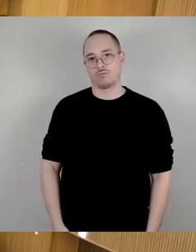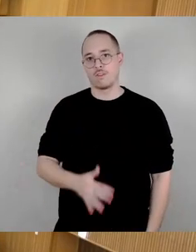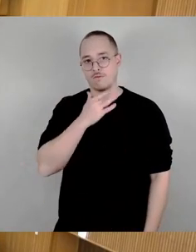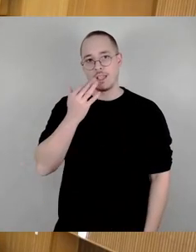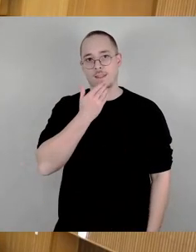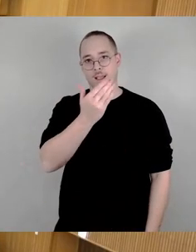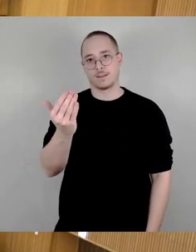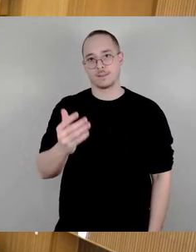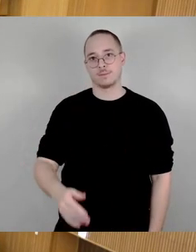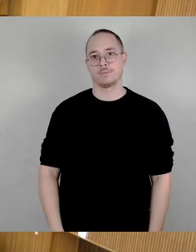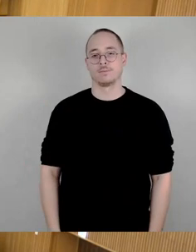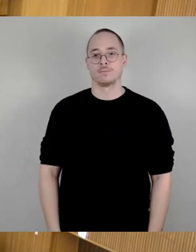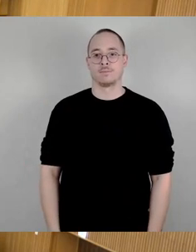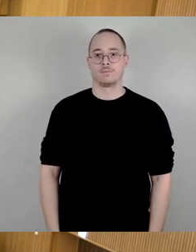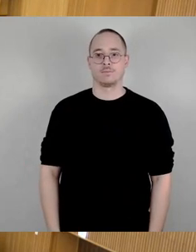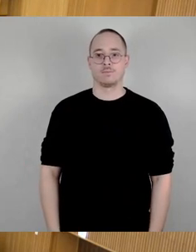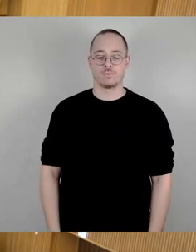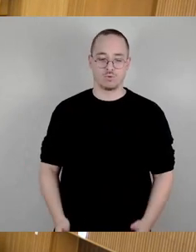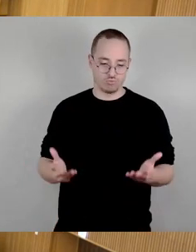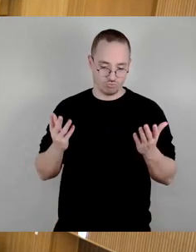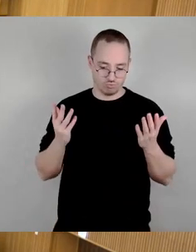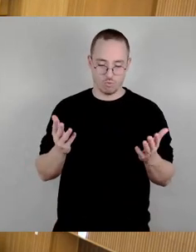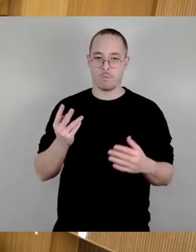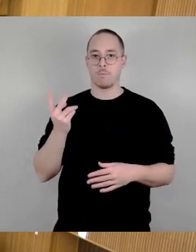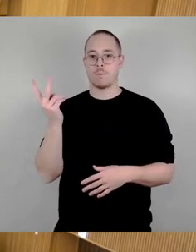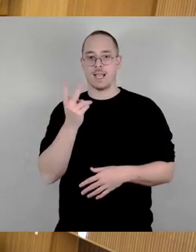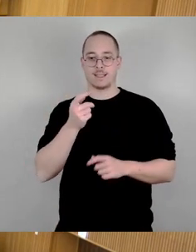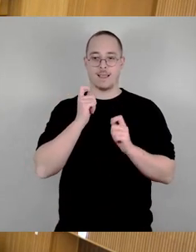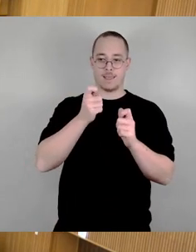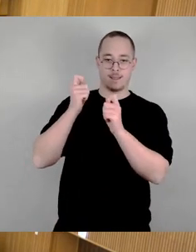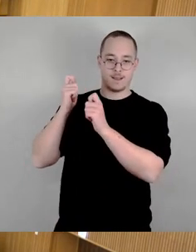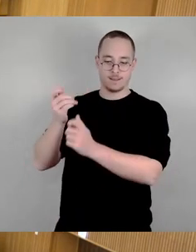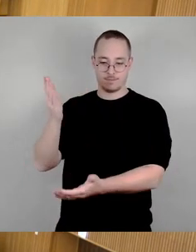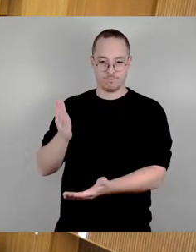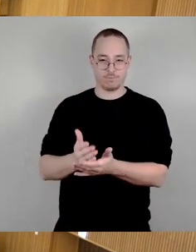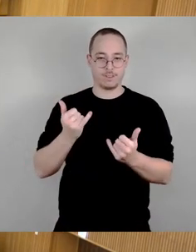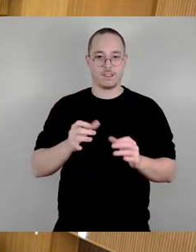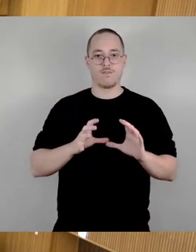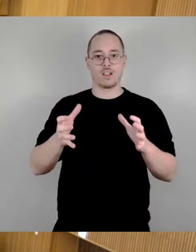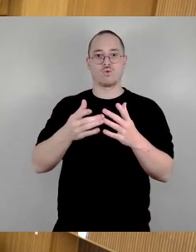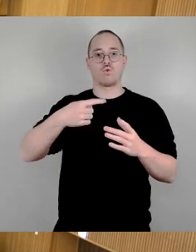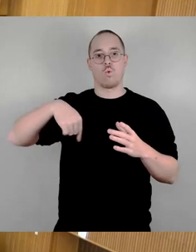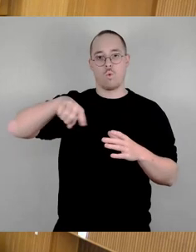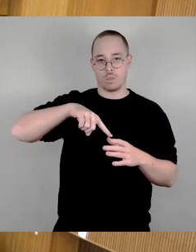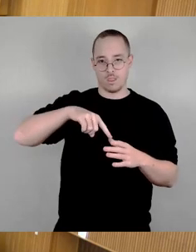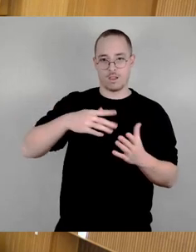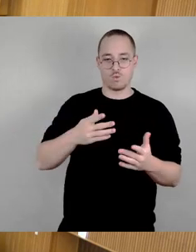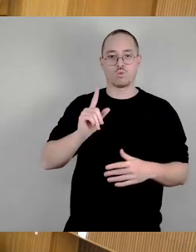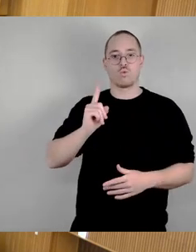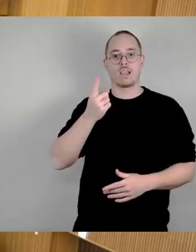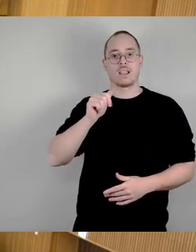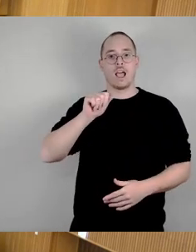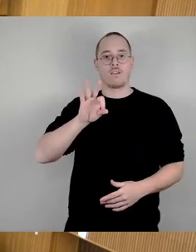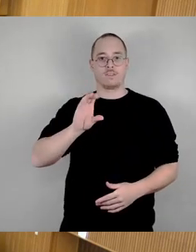So, damit sind erst einmal beide Anträge eingebracht. Und jetzt steigen wir ein in die Fraktionsrunde, wie ich es eingangs gesagt habe. AfD beginnt. Herr Gilke.